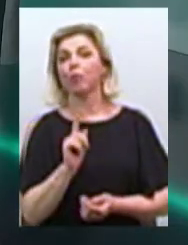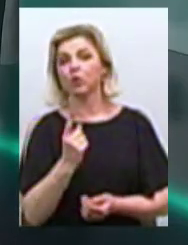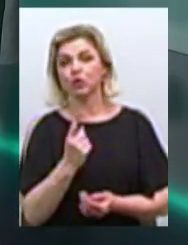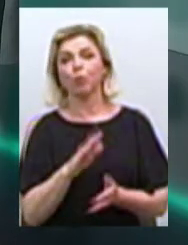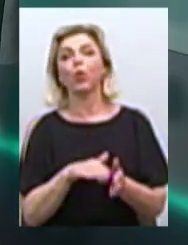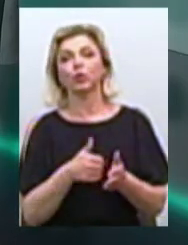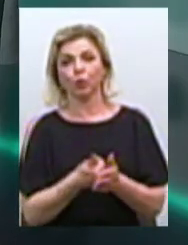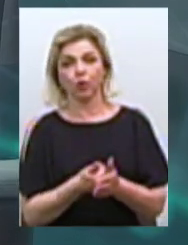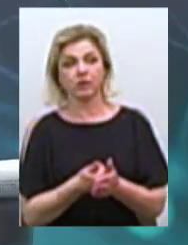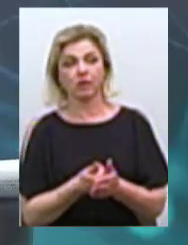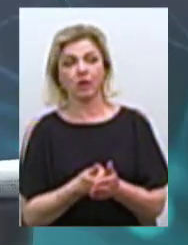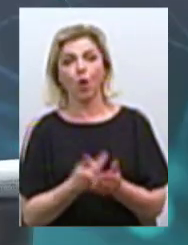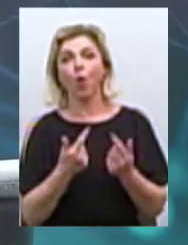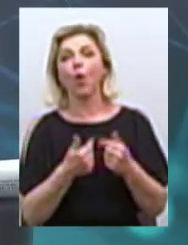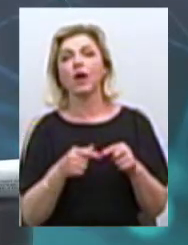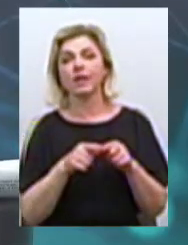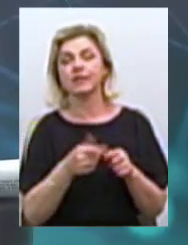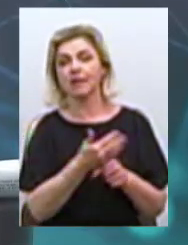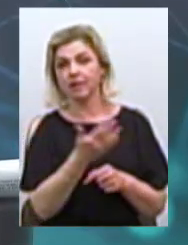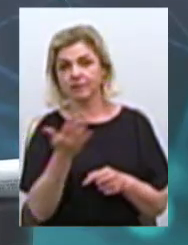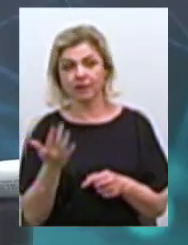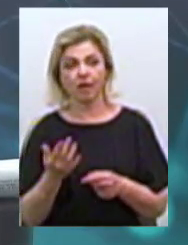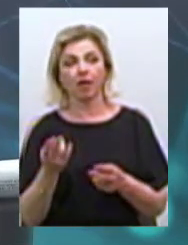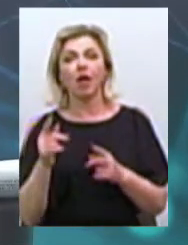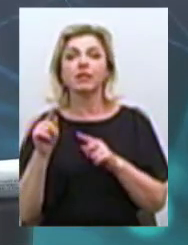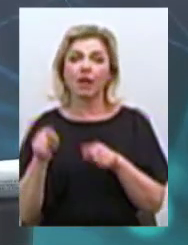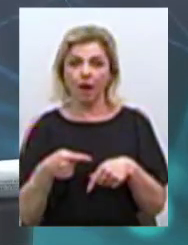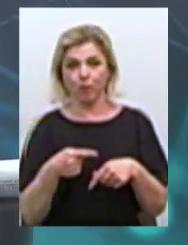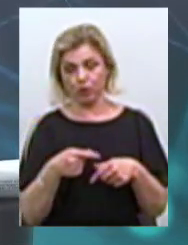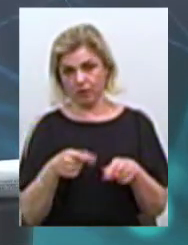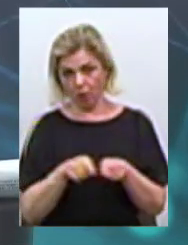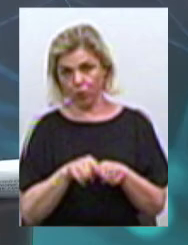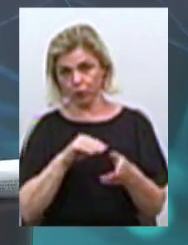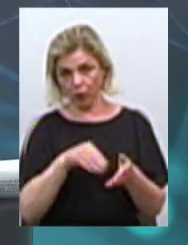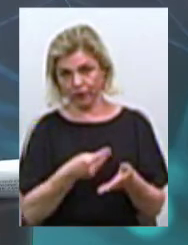тоді організації потребують на сьогоднішній день